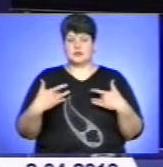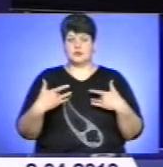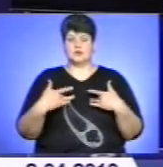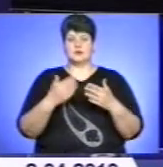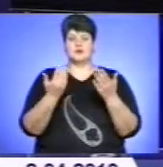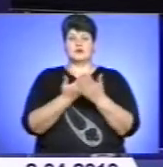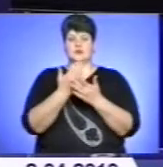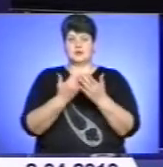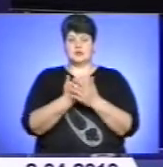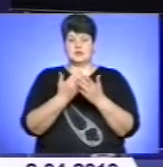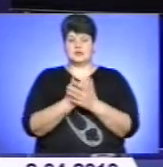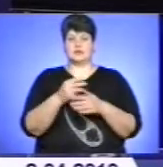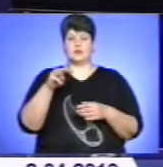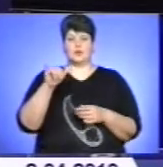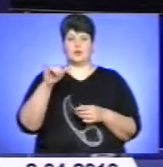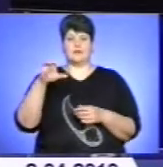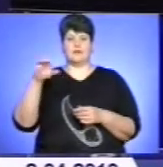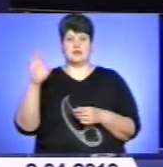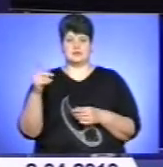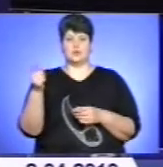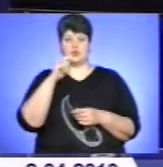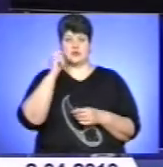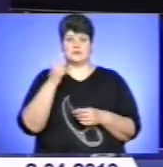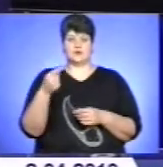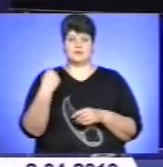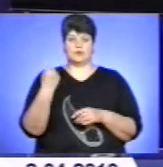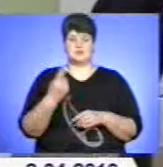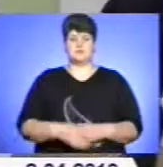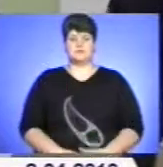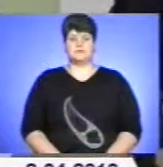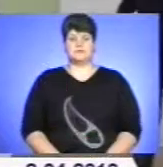– сектори зв'язків з громадськістю УМВС України в Тернопільській області.